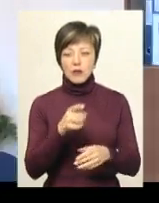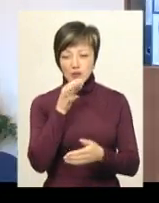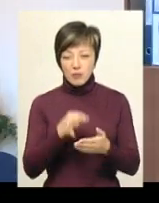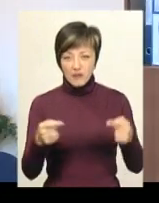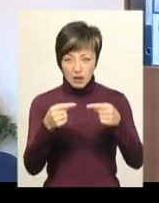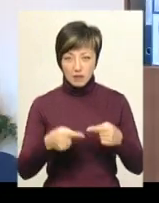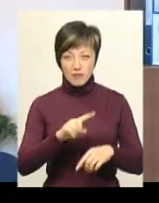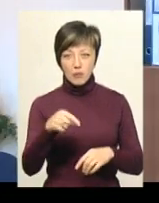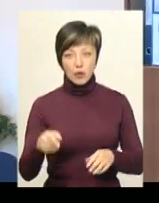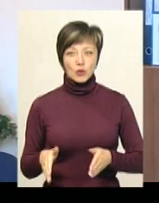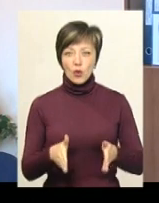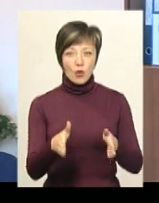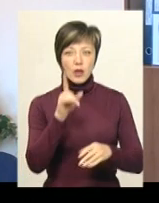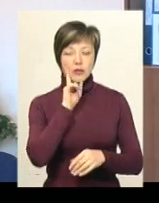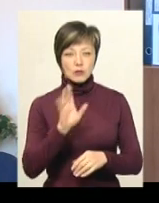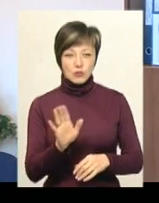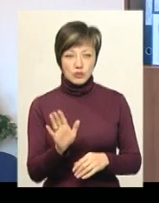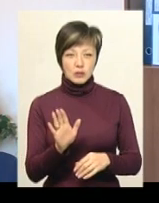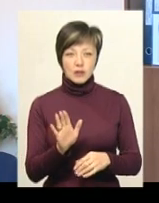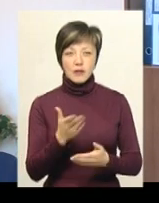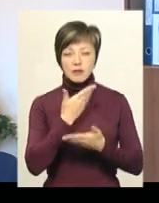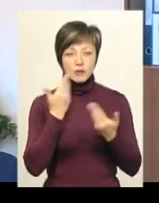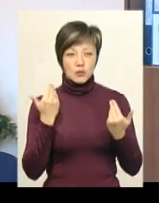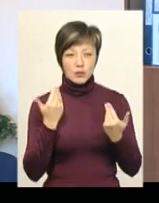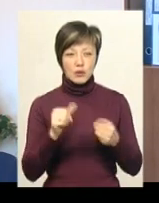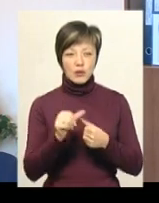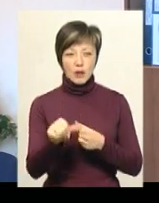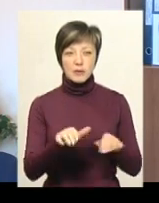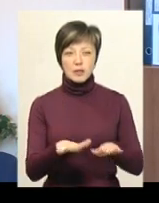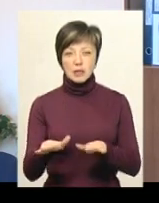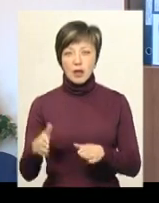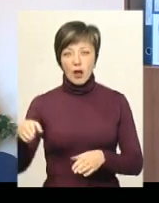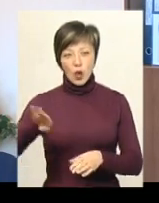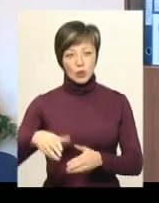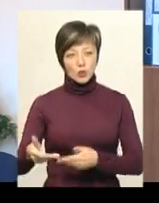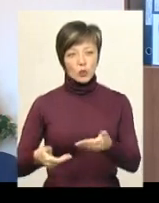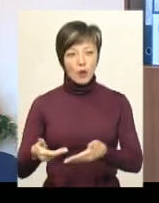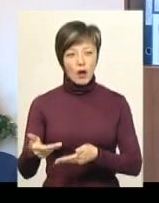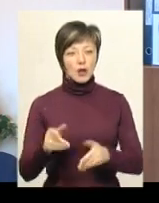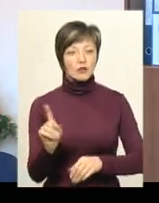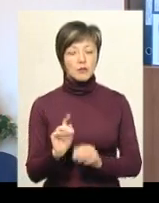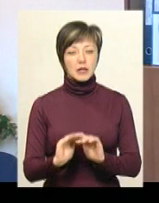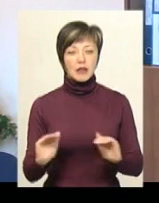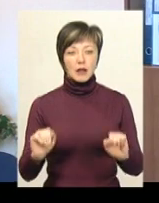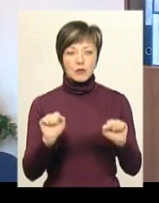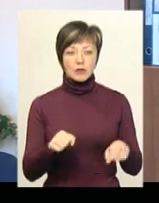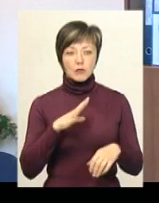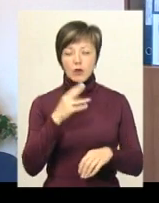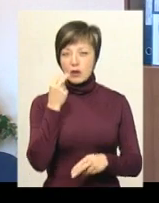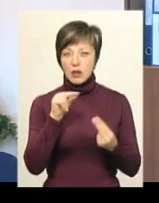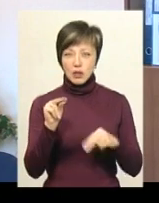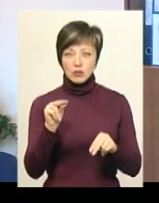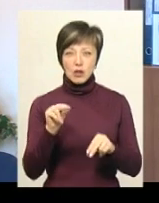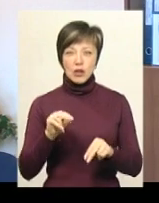вимогам. Дороги там не зовсім зручні, відсутні в окремих місцях тротуари. І для того, щоб дітей можна було краще